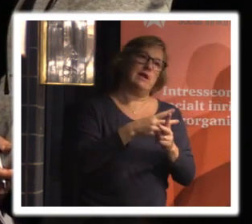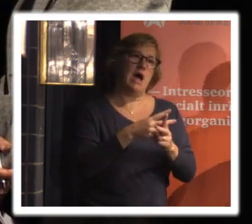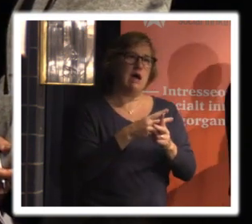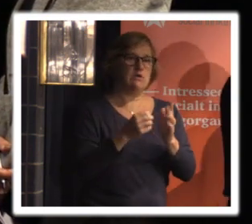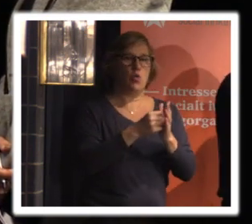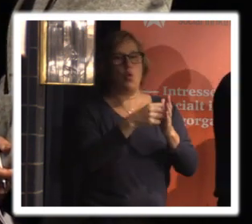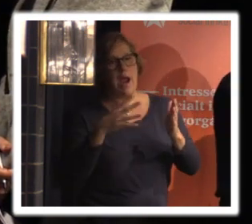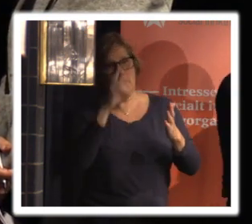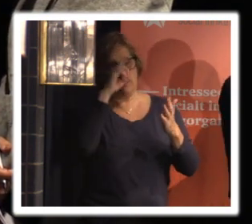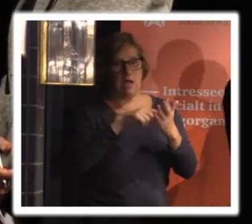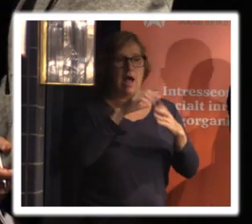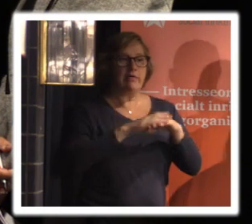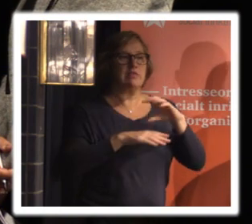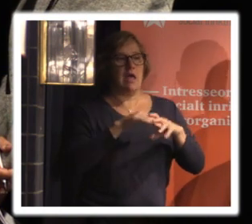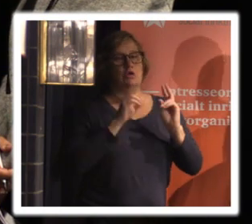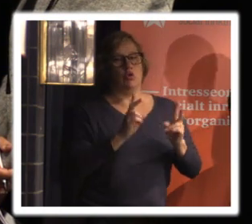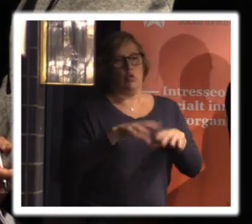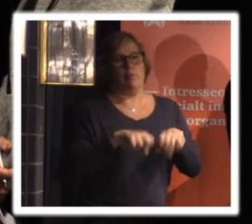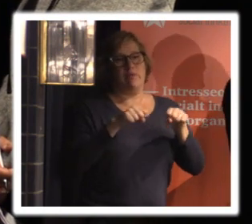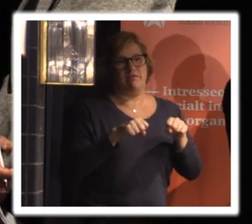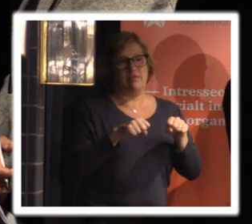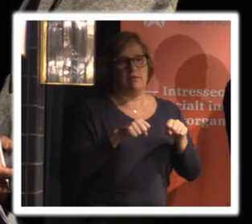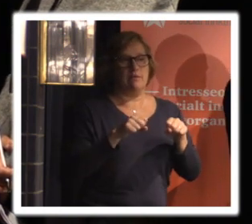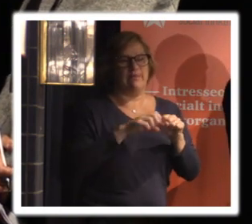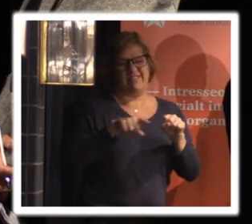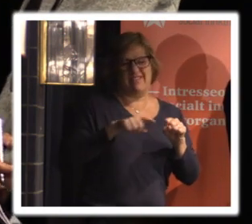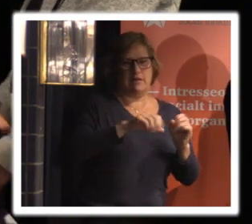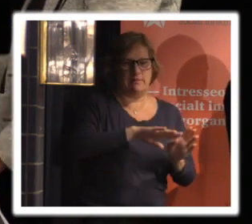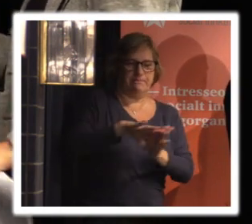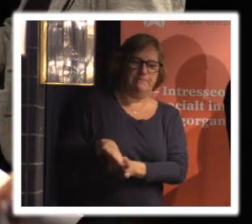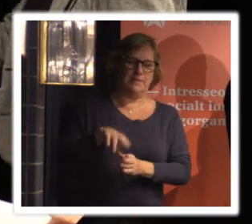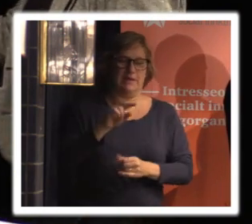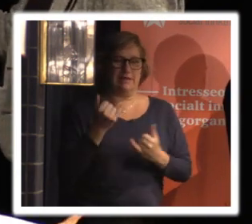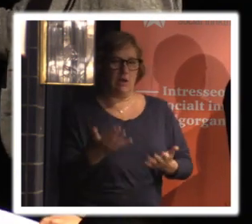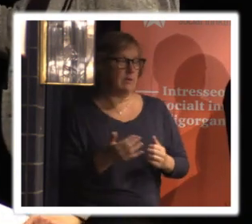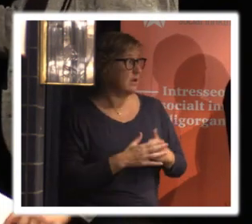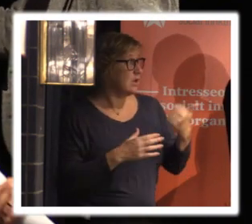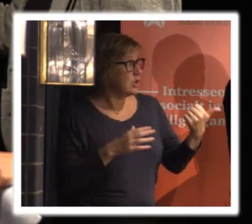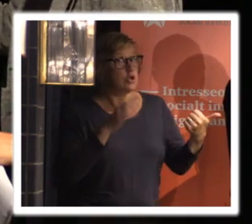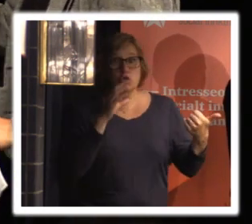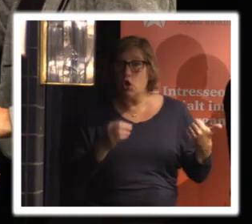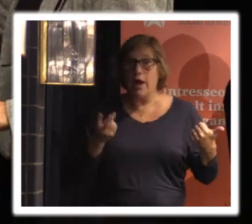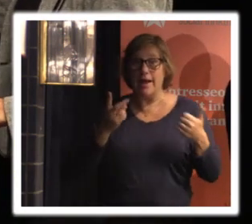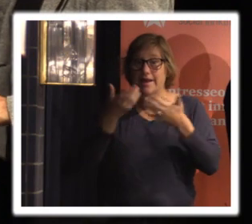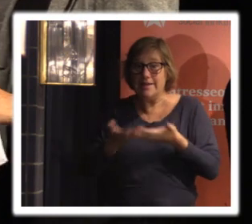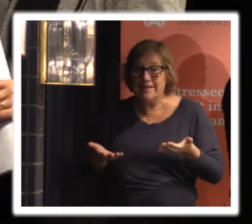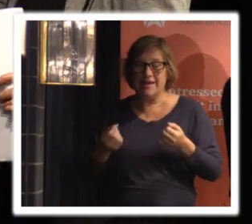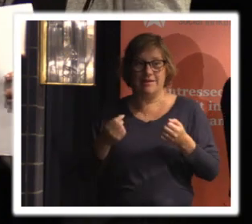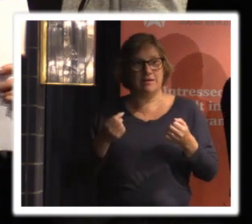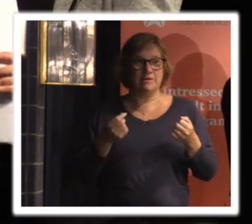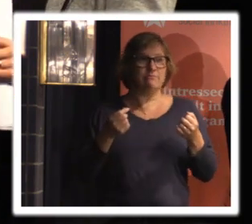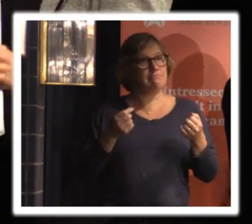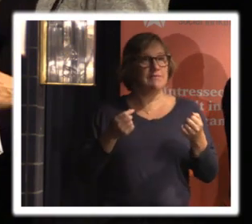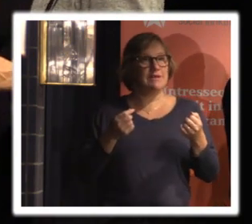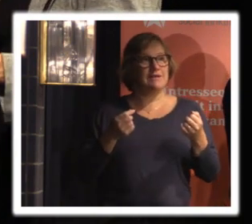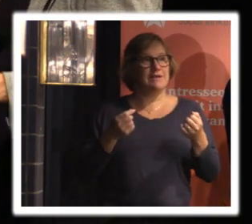skäl för att få hantera de uppgifterna och sånt där men det lämnar vi här eller så gör vi inte det förlåt men det finns ju